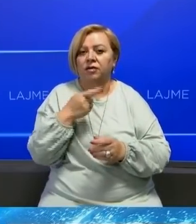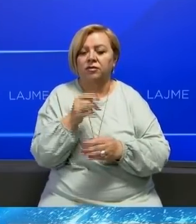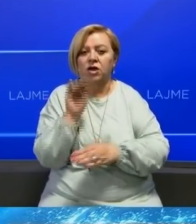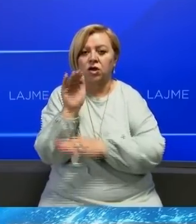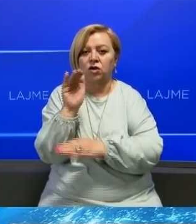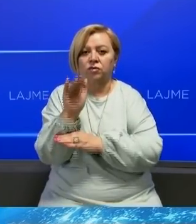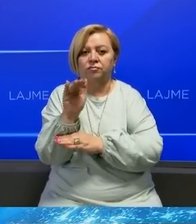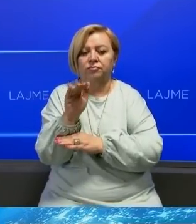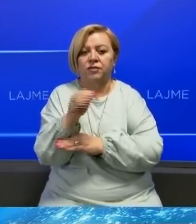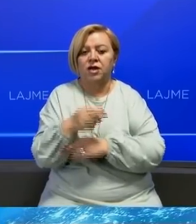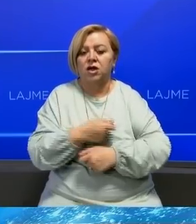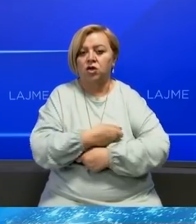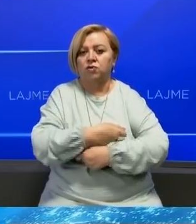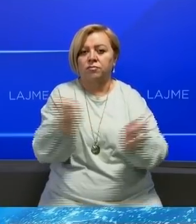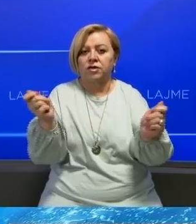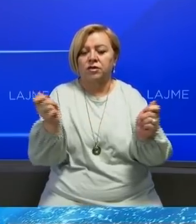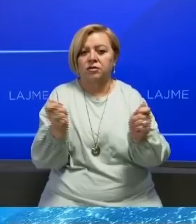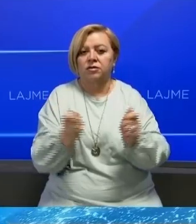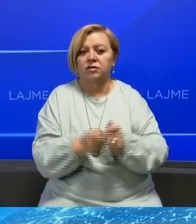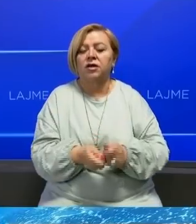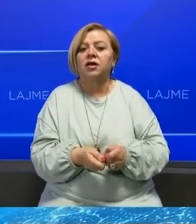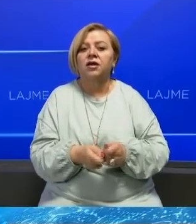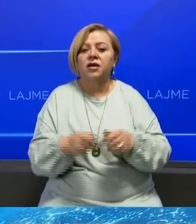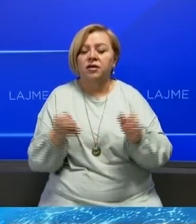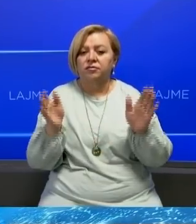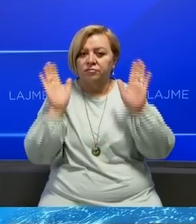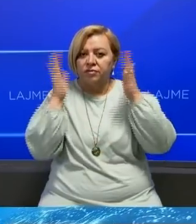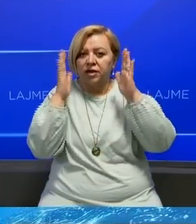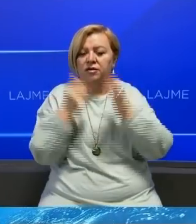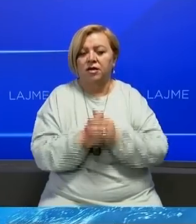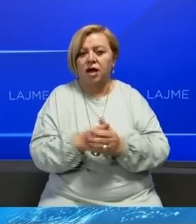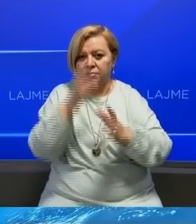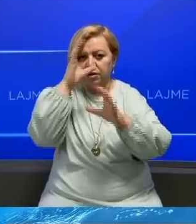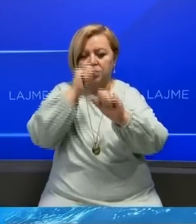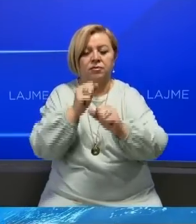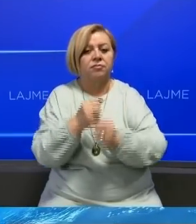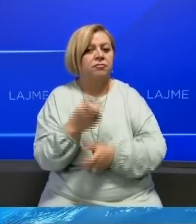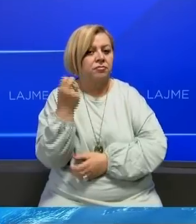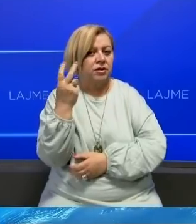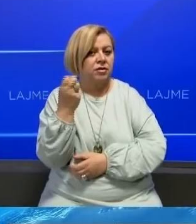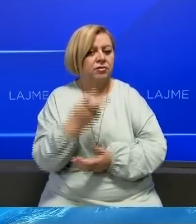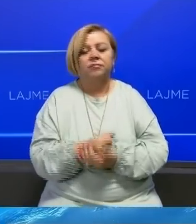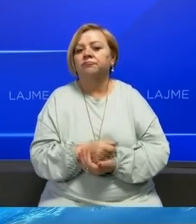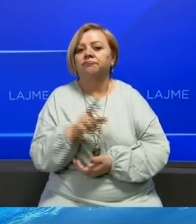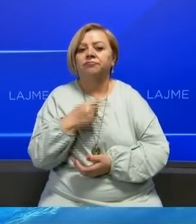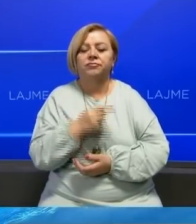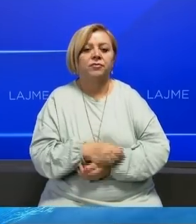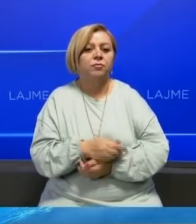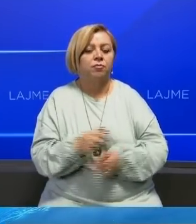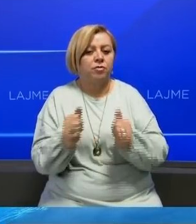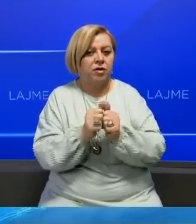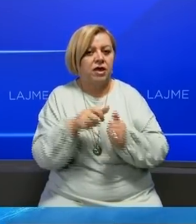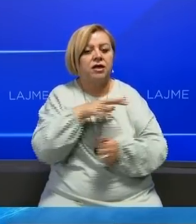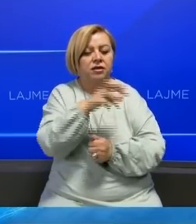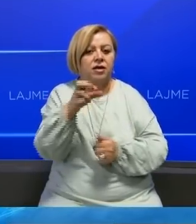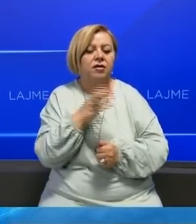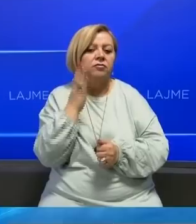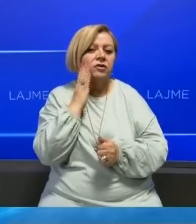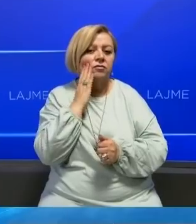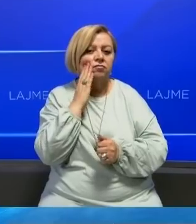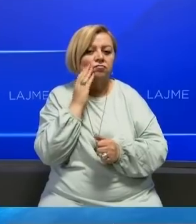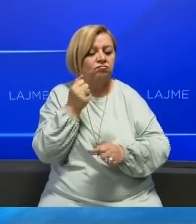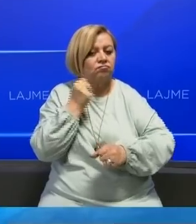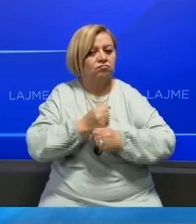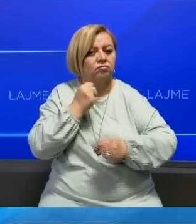deklaratës e cila është përndarë edhe në Twitter nga ambasada Amerikane në Prishtin, thuet se bë e dhe shëba do të vazhdojnë angazhimin e përbashkët